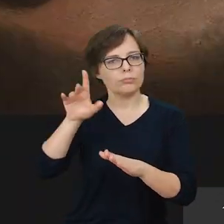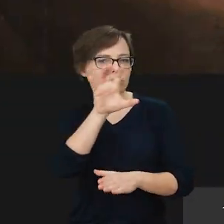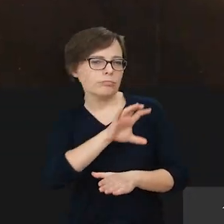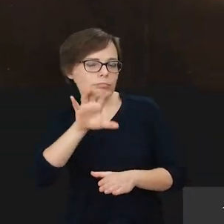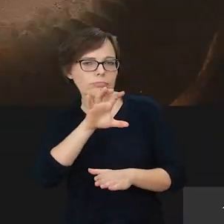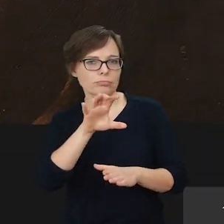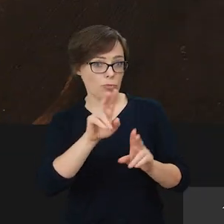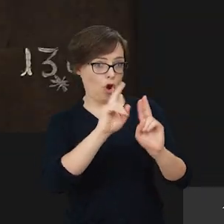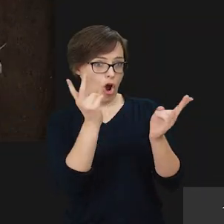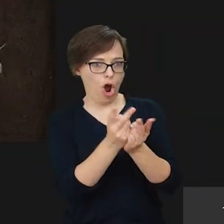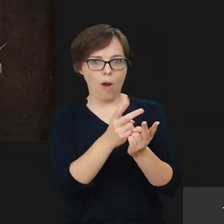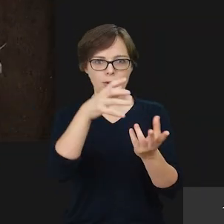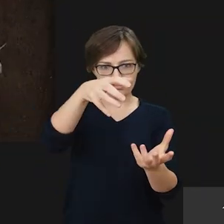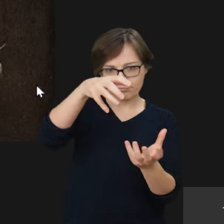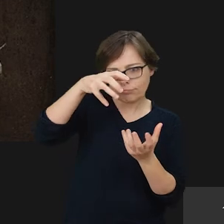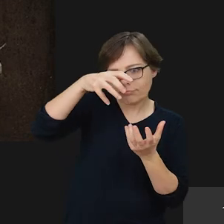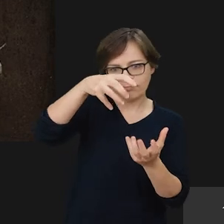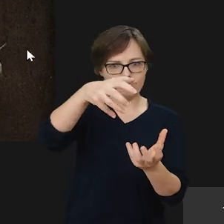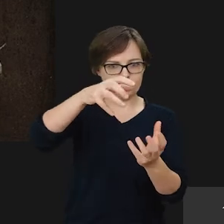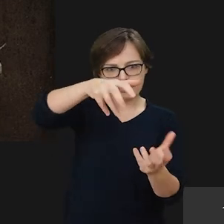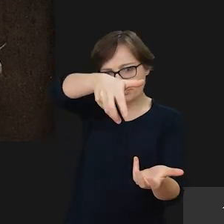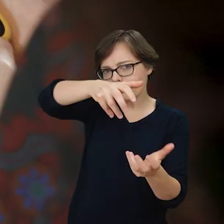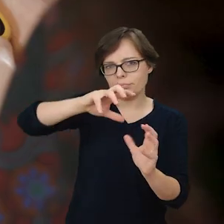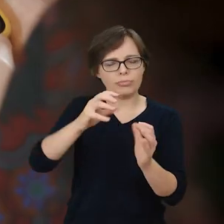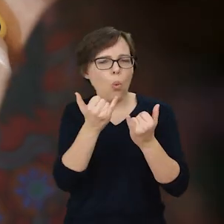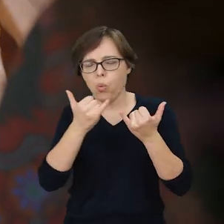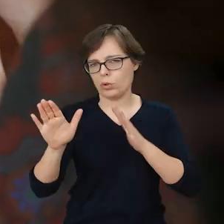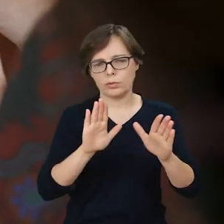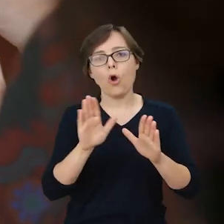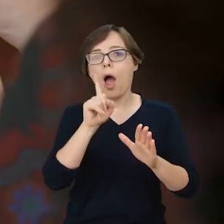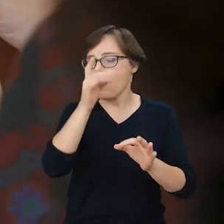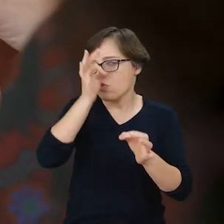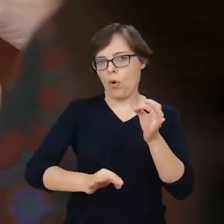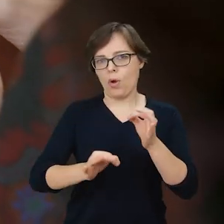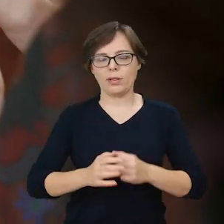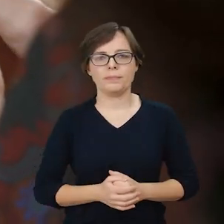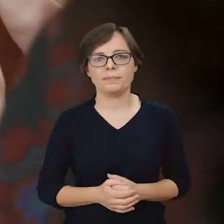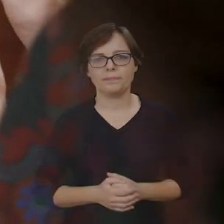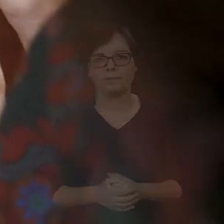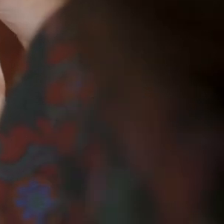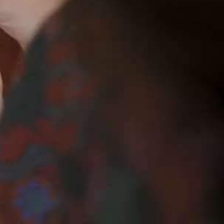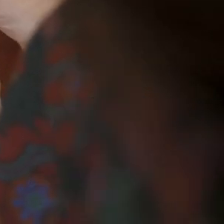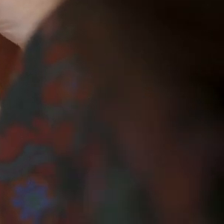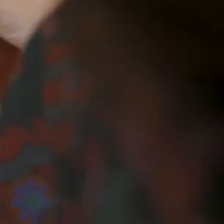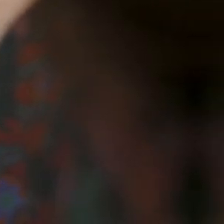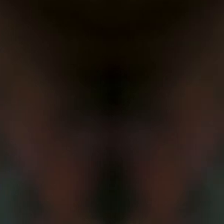obiekt pod różnymi kątami, z bliska, z daleka, w bardzo obiektywny i precyzyjny sposób.